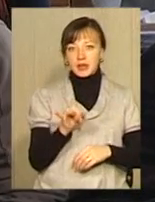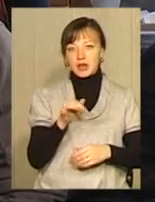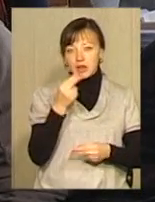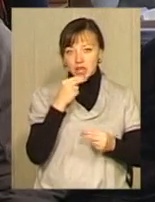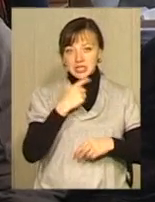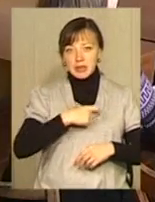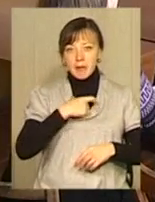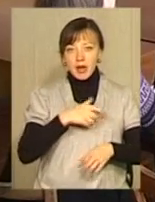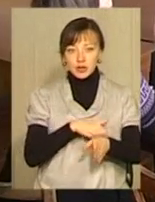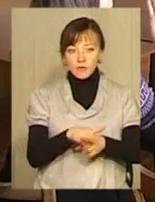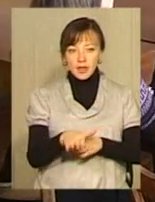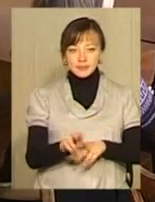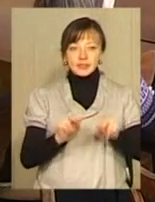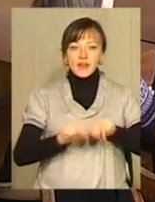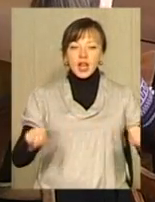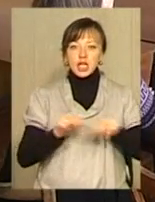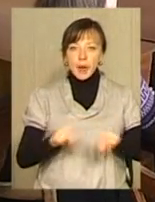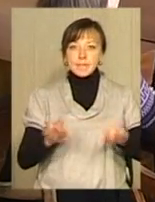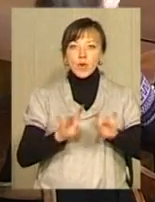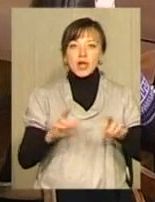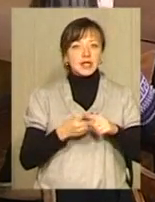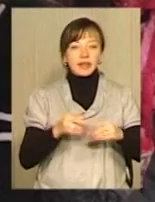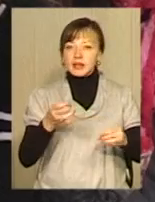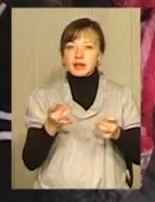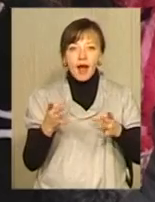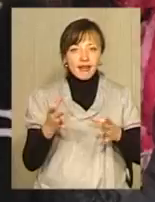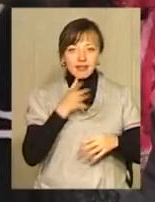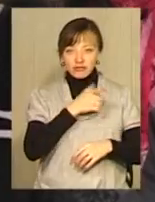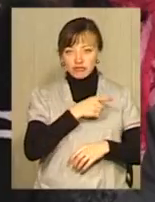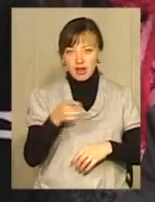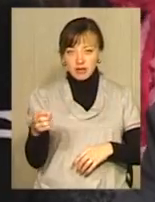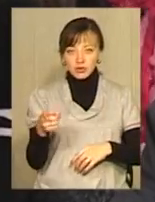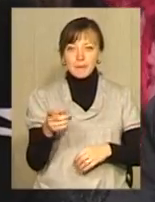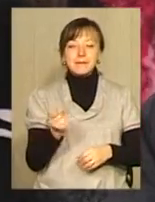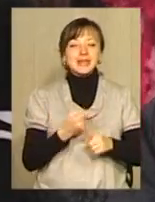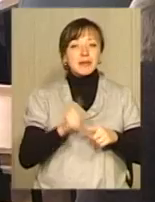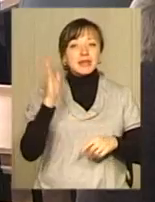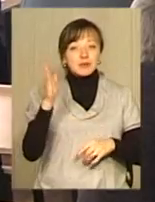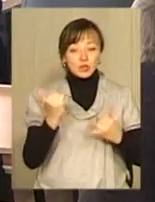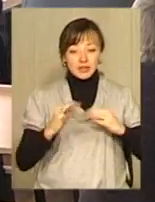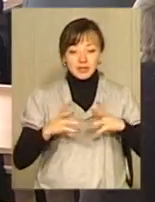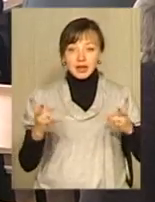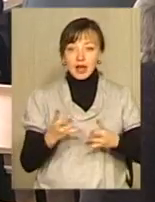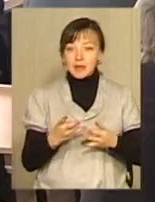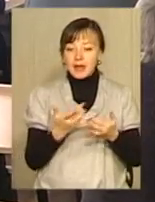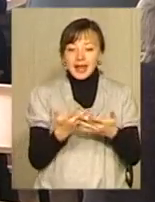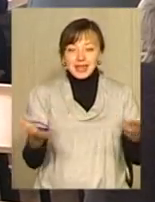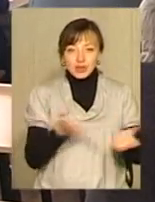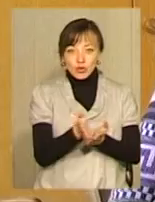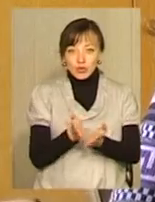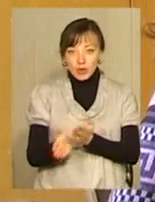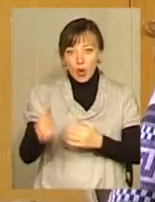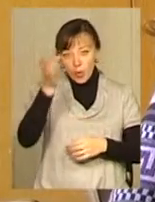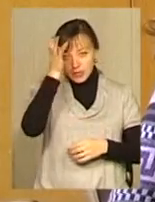реалізувала. Викладачі пояснюють, це зовсім не трета часу. Навпаки, перспектива, бо в сучасному світі потрібно бути всебічно обізнаним.